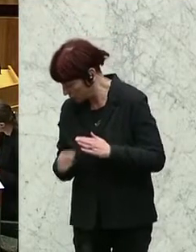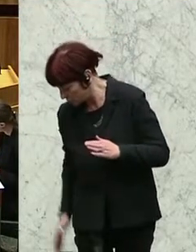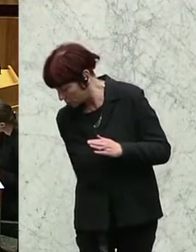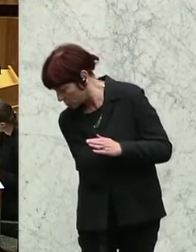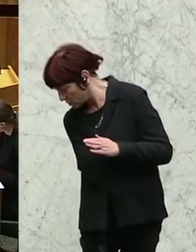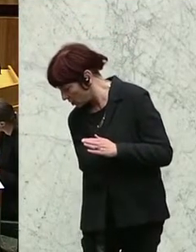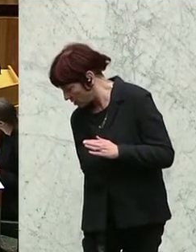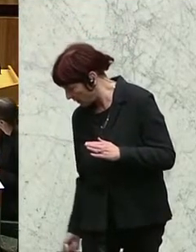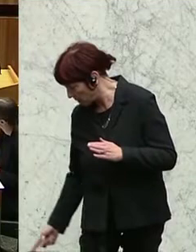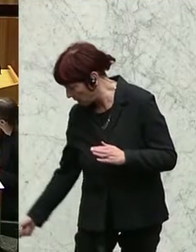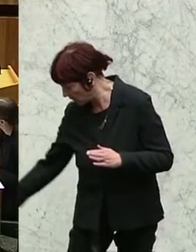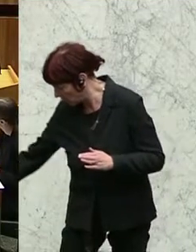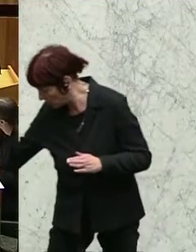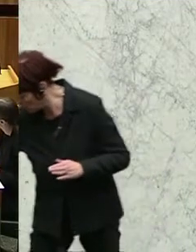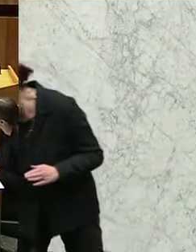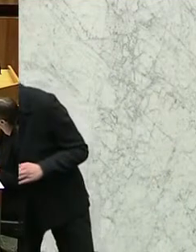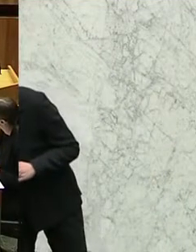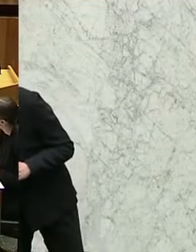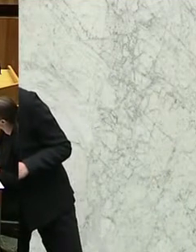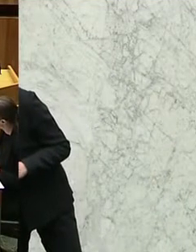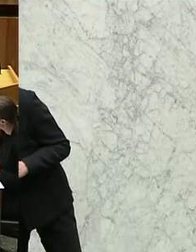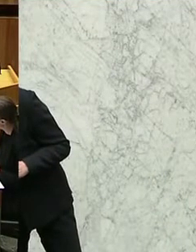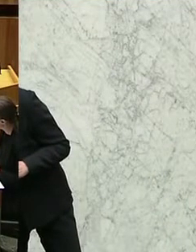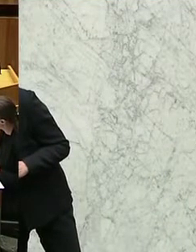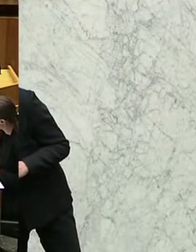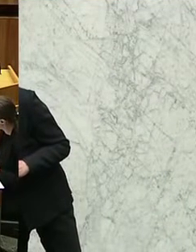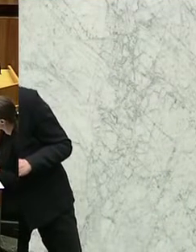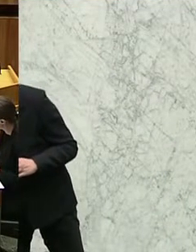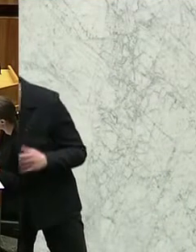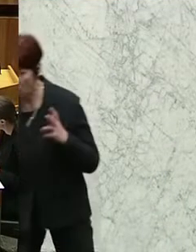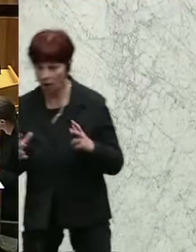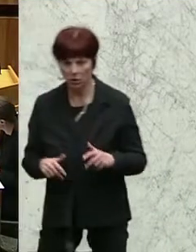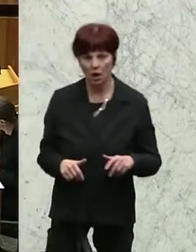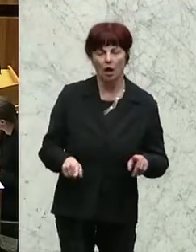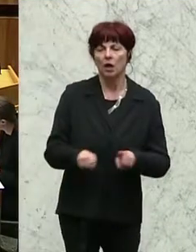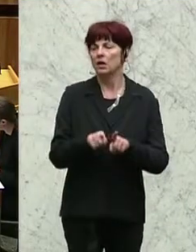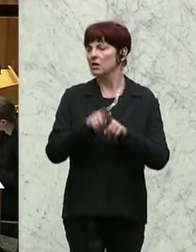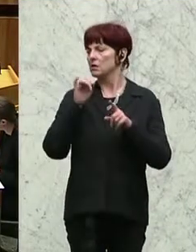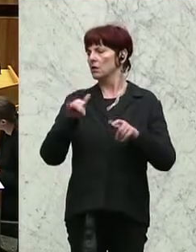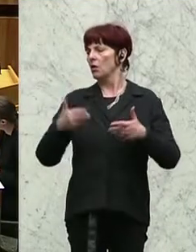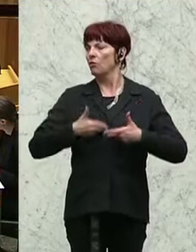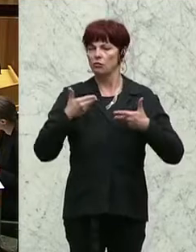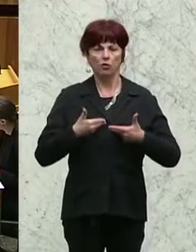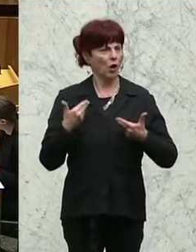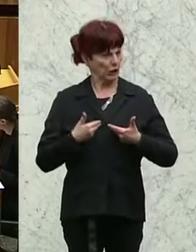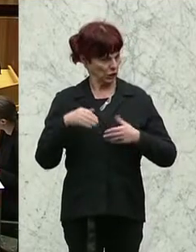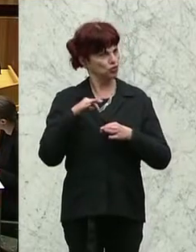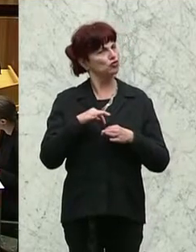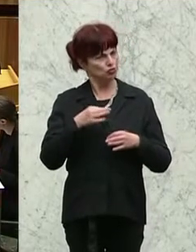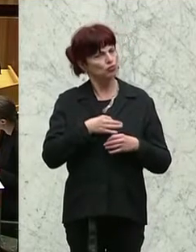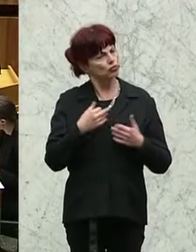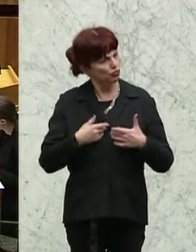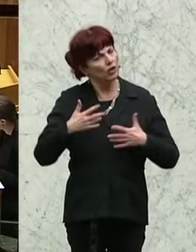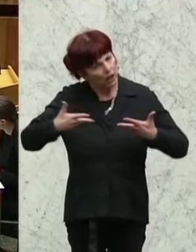sehr entspannende, freudenstiftende Tatsache, dass wir ganz offenkundig auf eine sehr